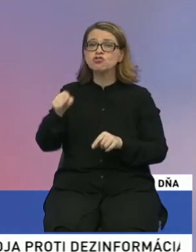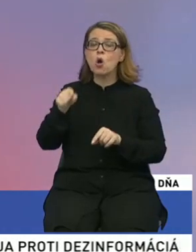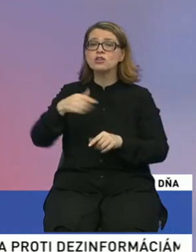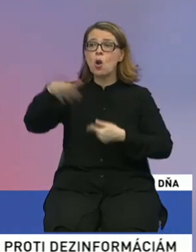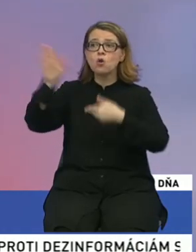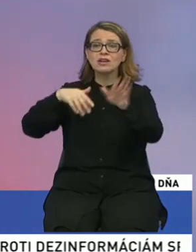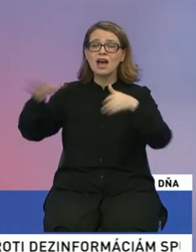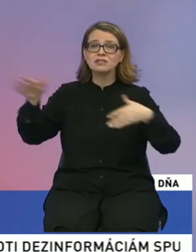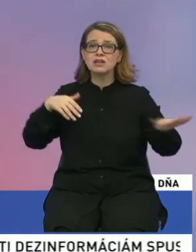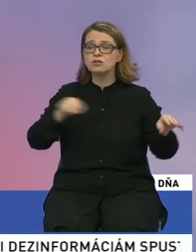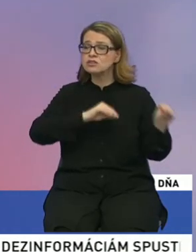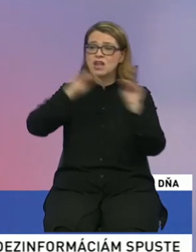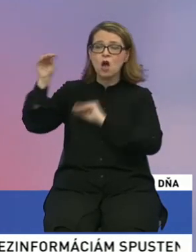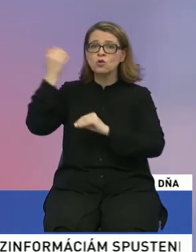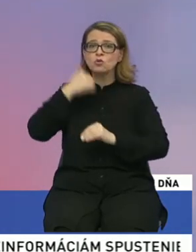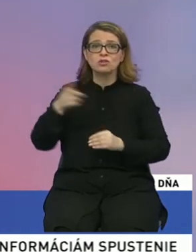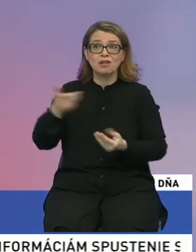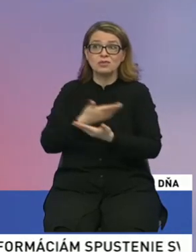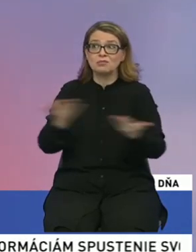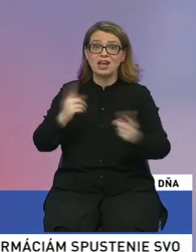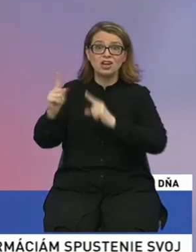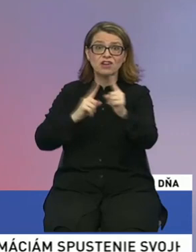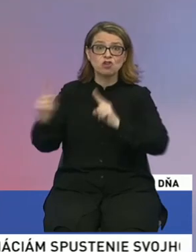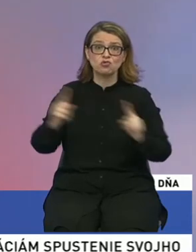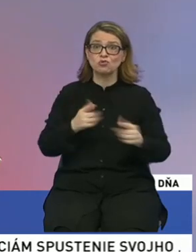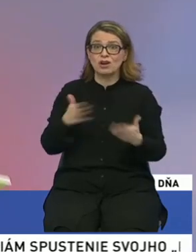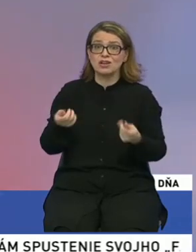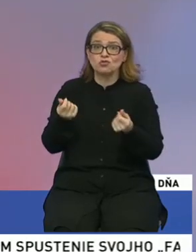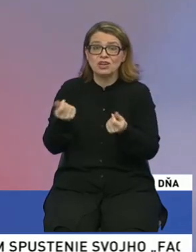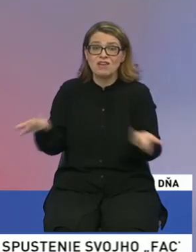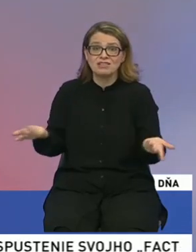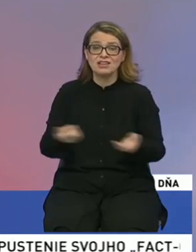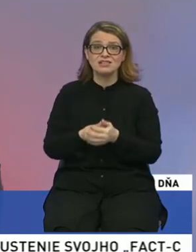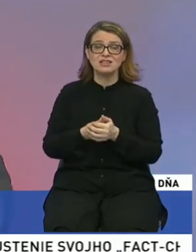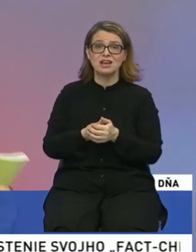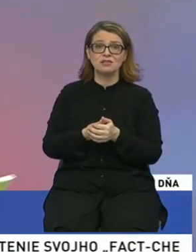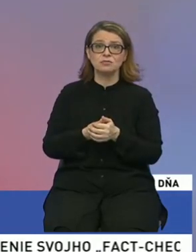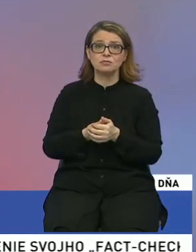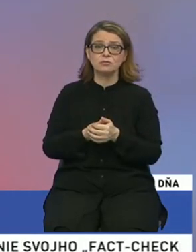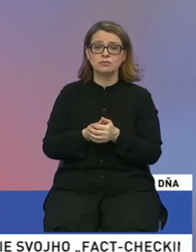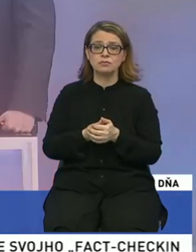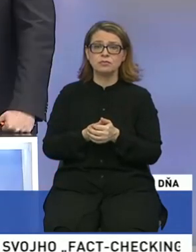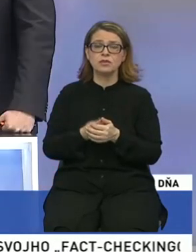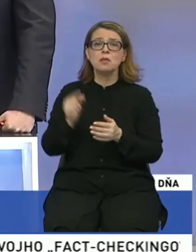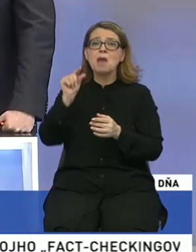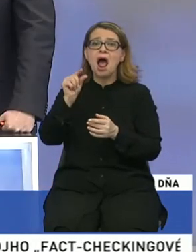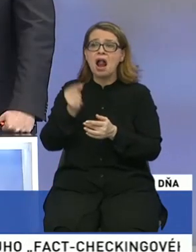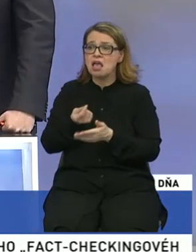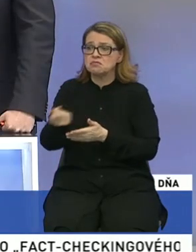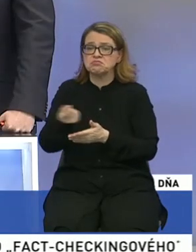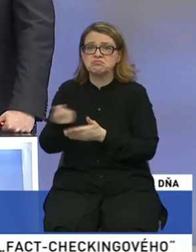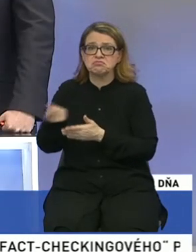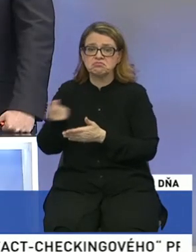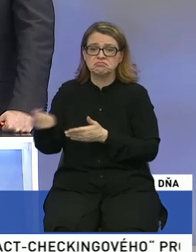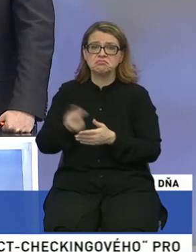odchádzajú, vysťahujú sa ľudia, lebo nie je tam infraštruktúra, nie sú tam investície. Smiešné malé dotácie sa dostávajú na